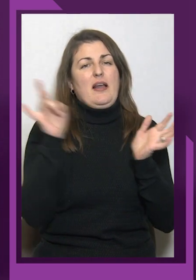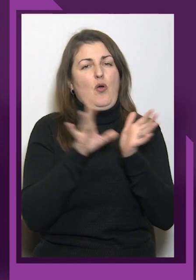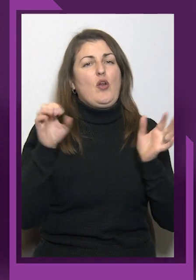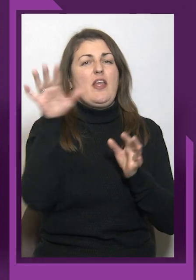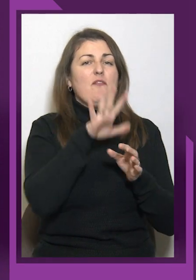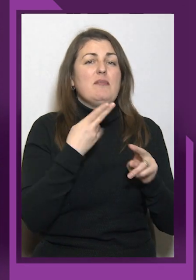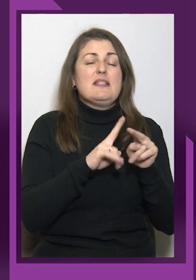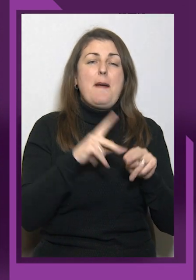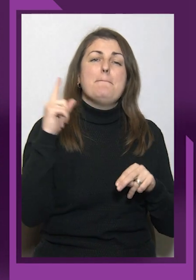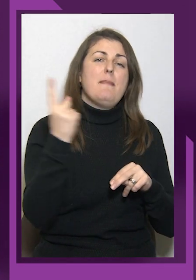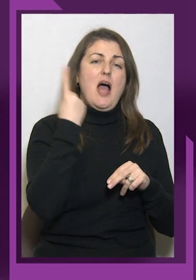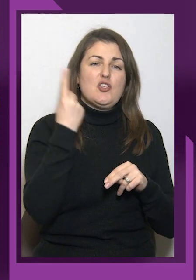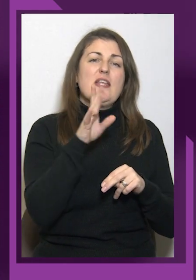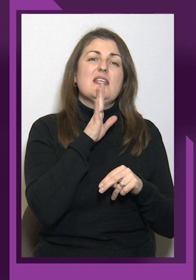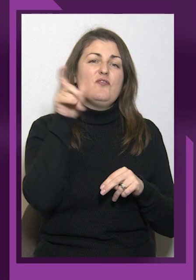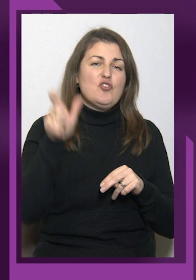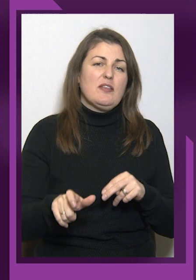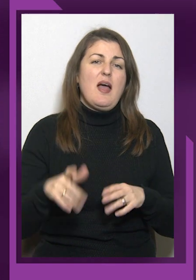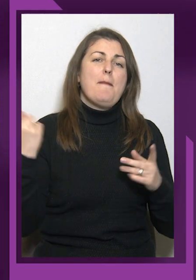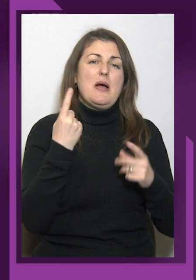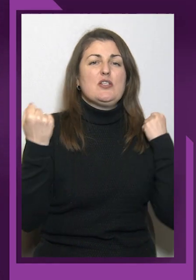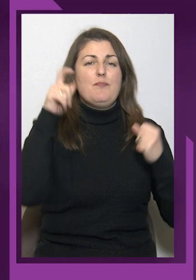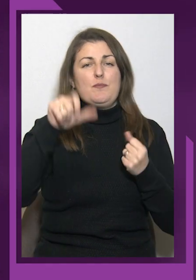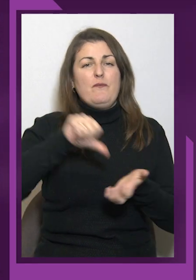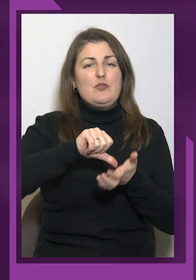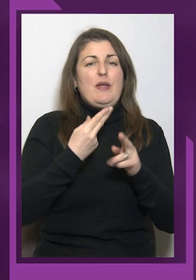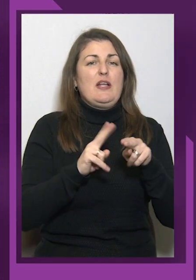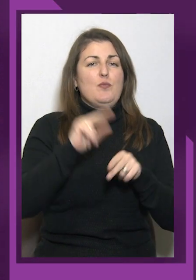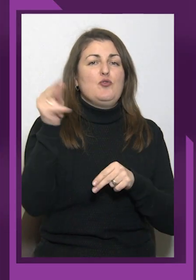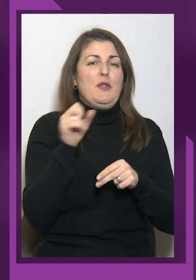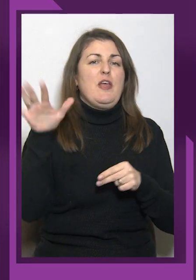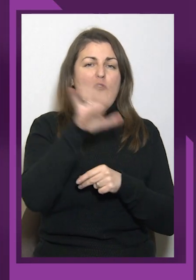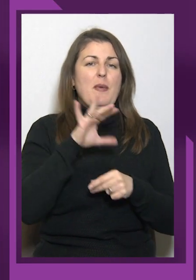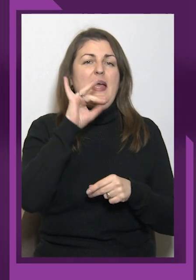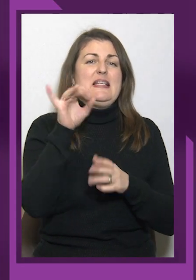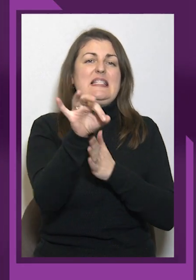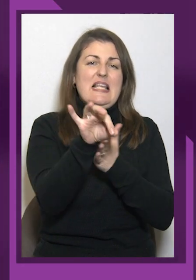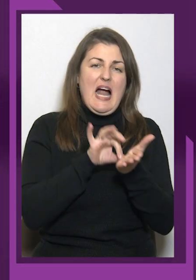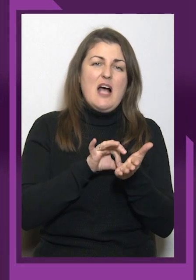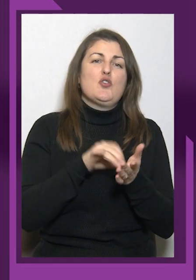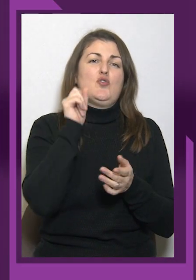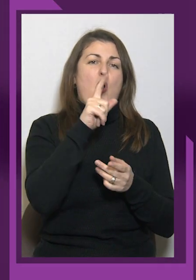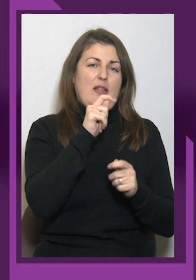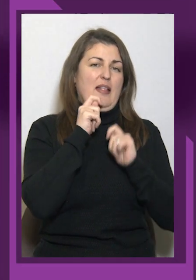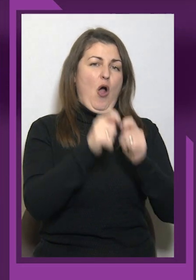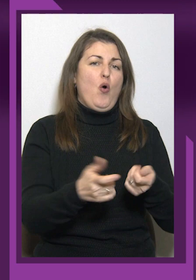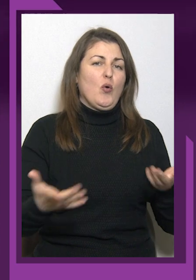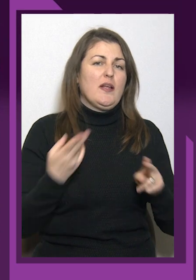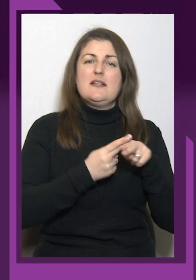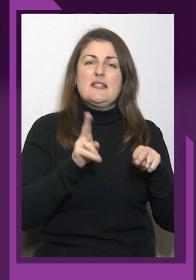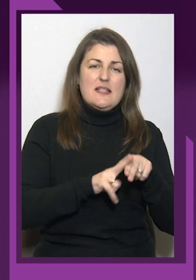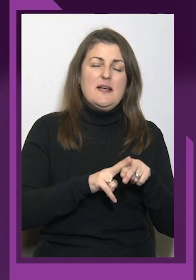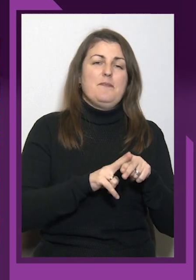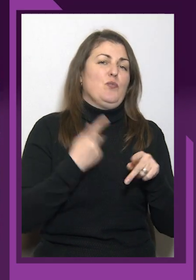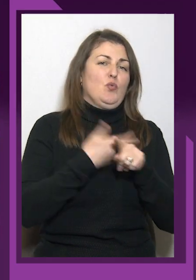виступаюча на цьому Чемпіонаті Європи. одразу золота нагрода. Це дуже приємно. Прапор